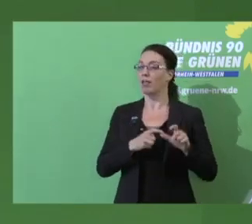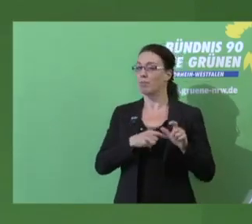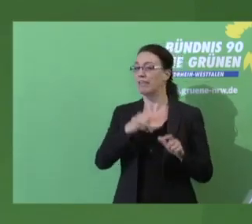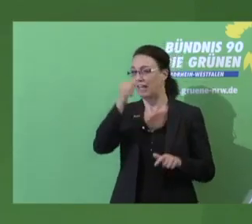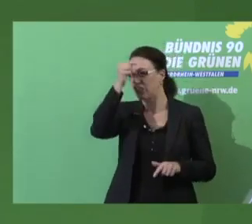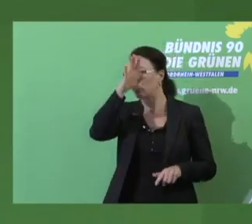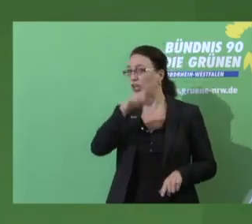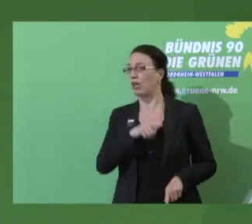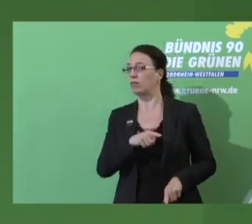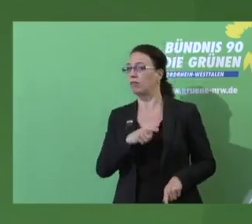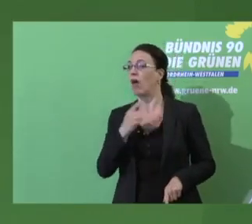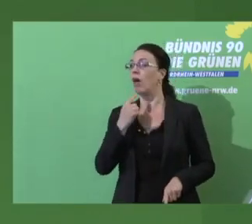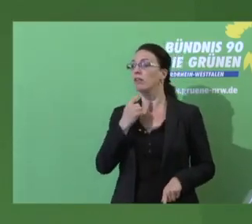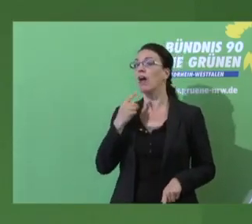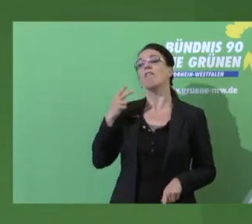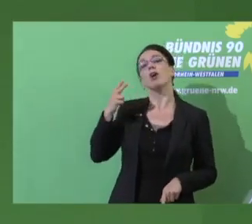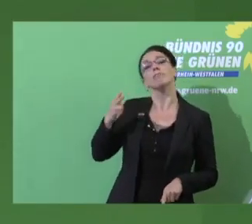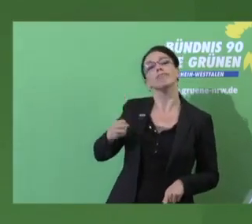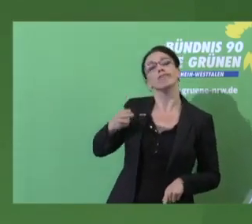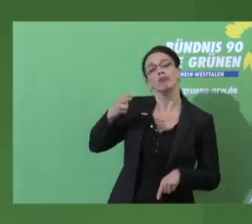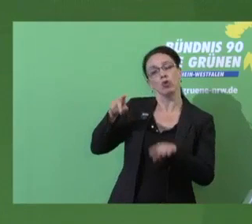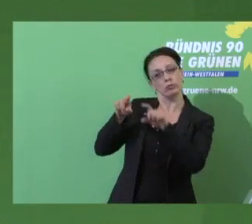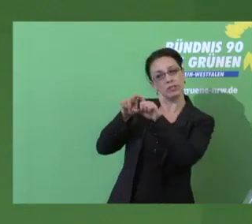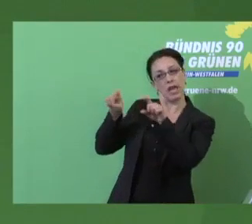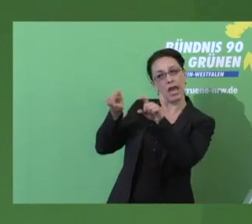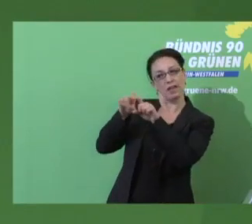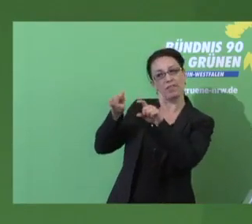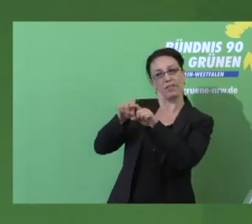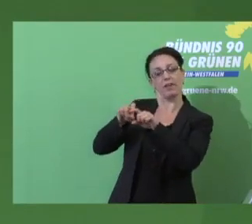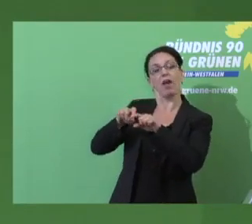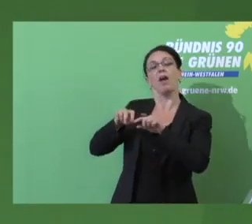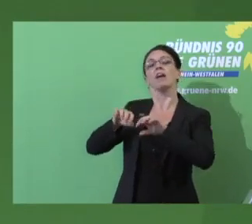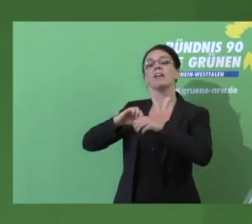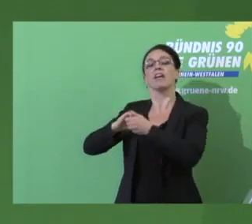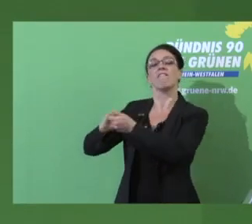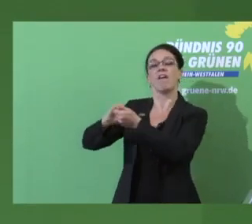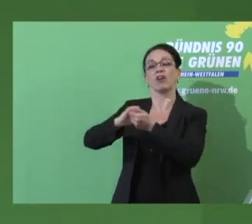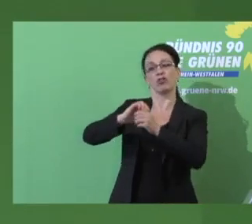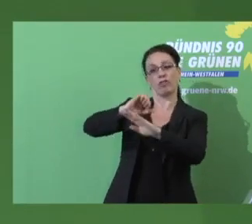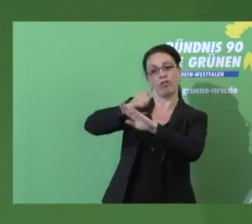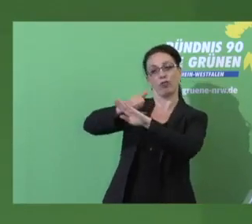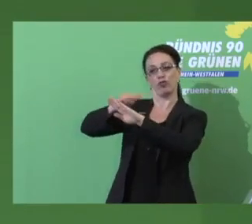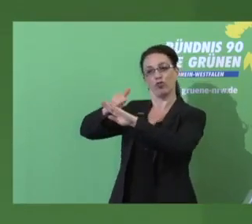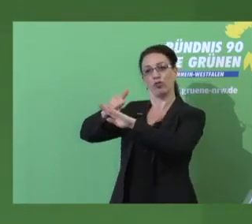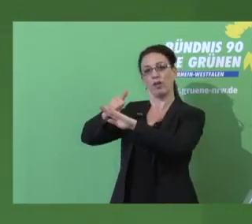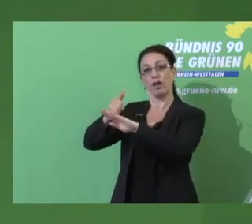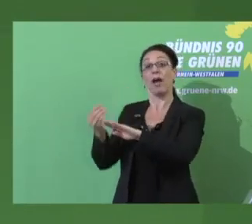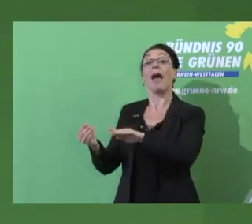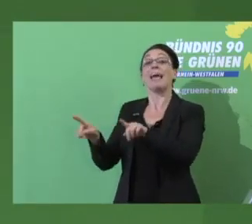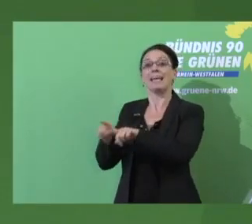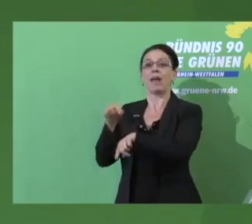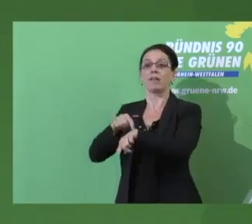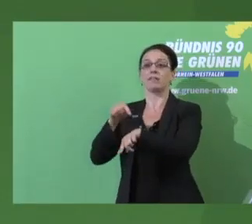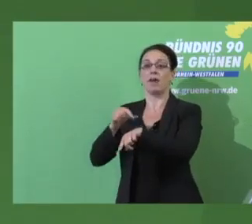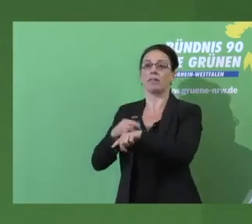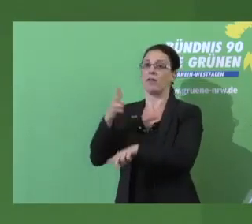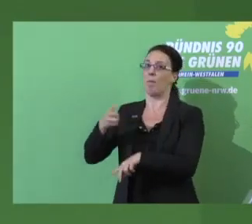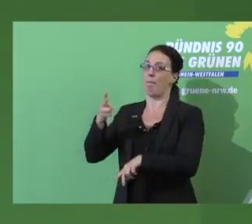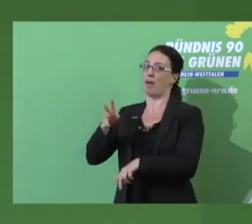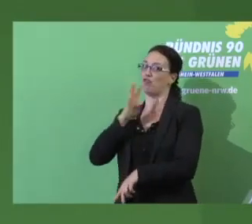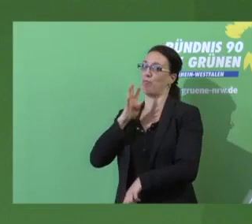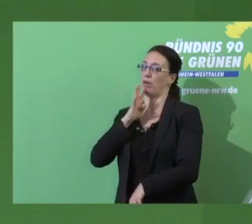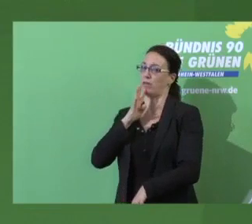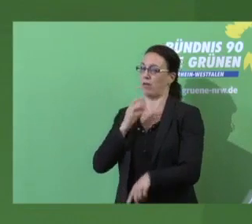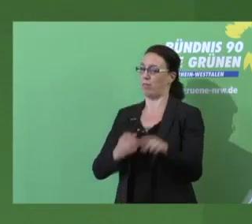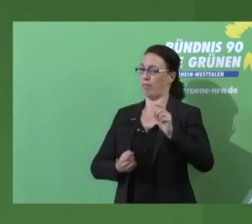da werden dann halt Konzernnächste, Gewerkschaftsfunktionäre im Doppelmandat, gleichzeitig auch noch bahnpolitische Sprecher. Diese Verkehrswende ist